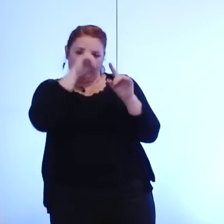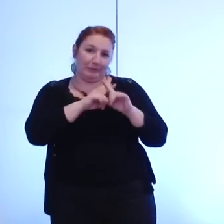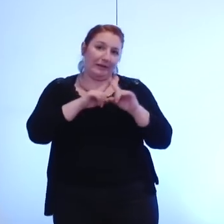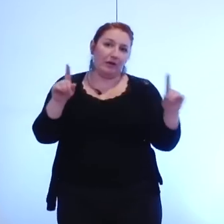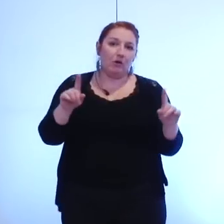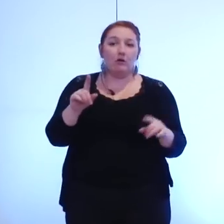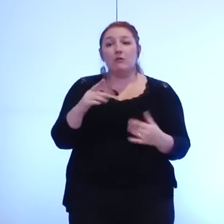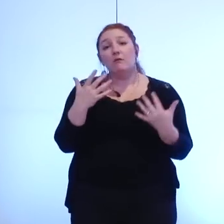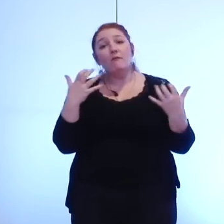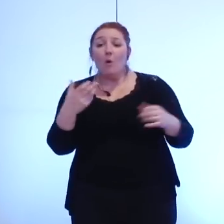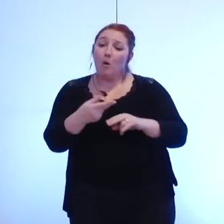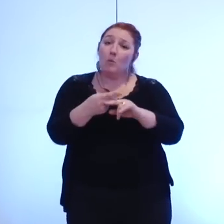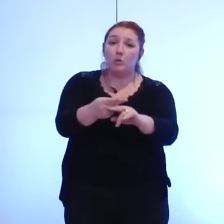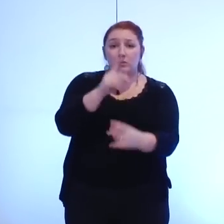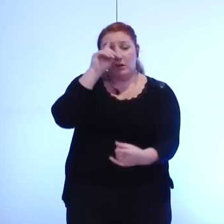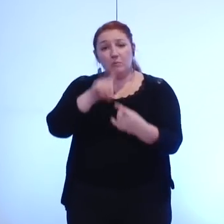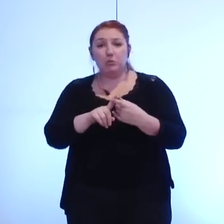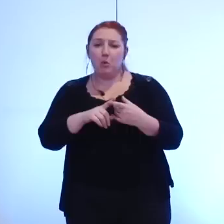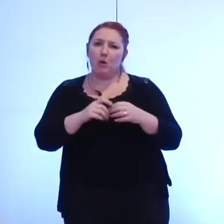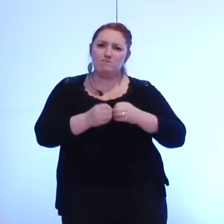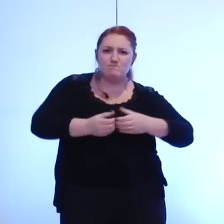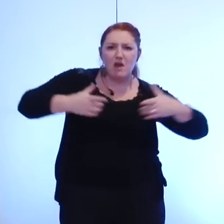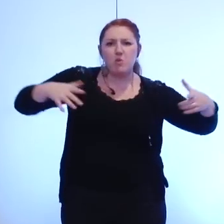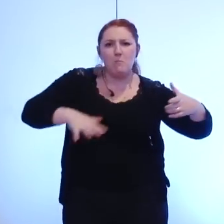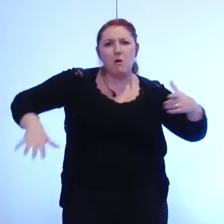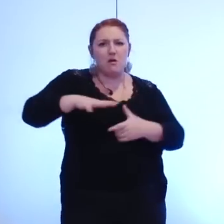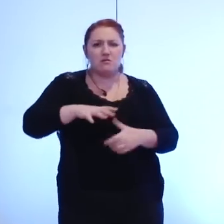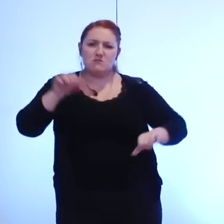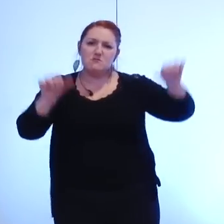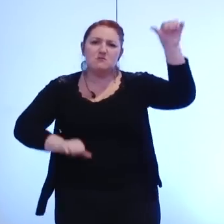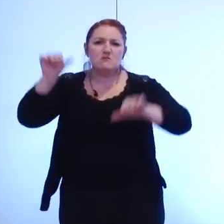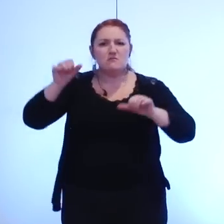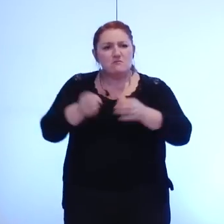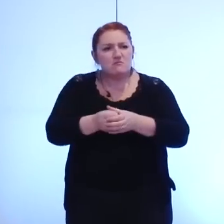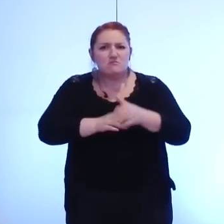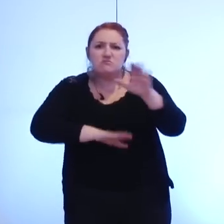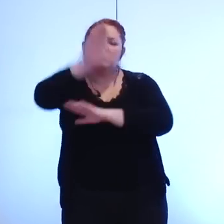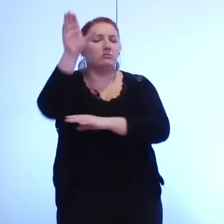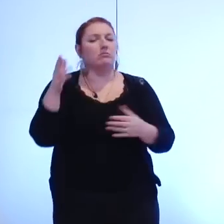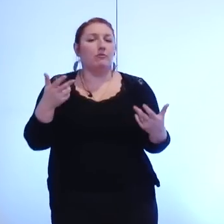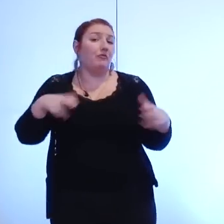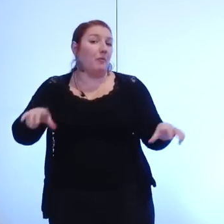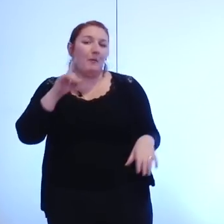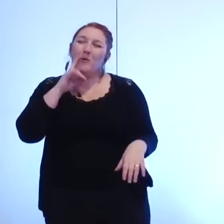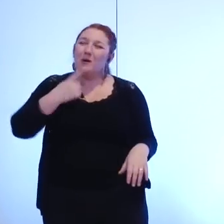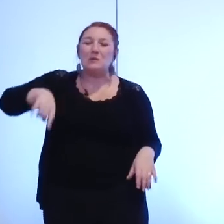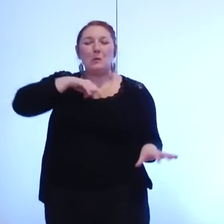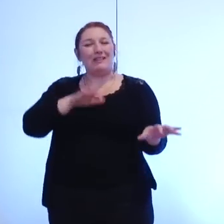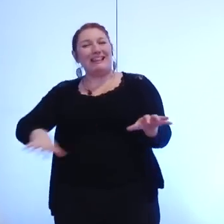la compétitivité des métropoles parce que à la concurrence des territoires nous préférons